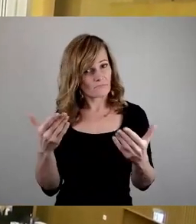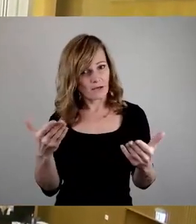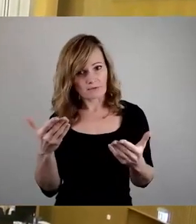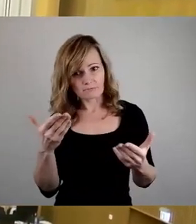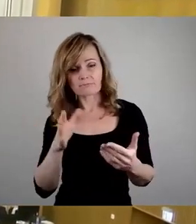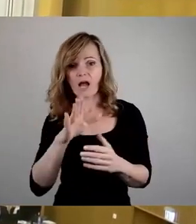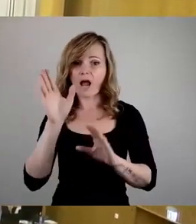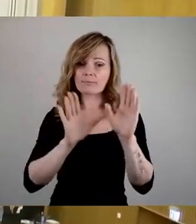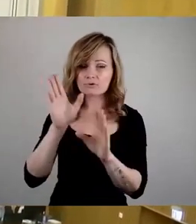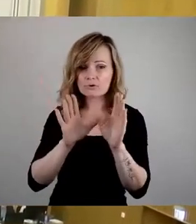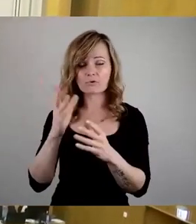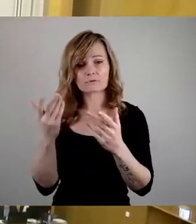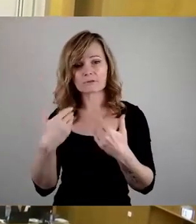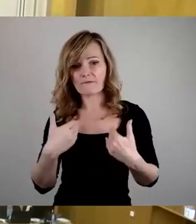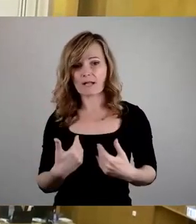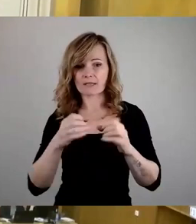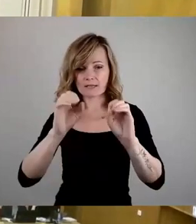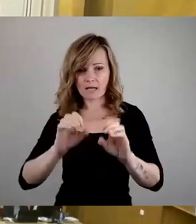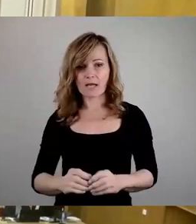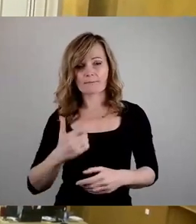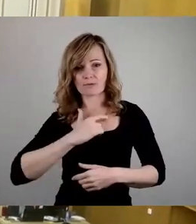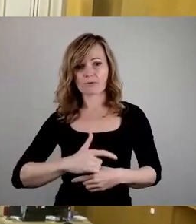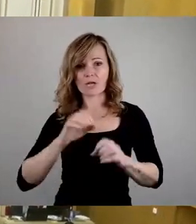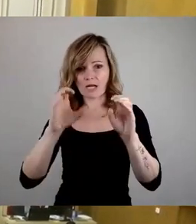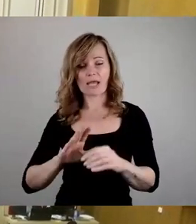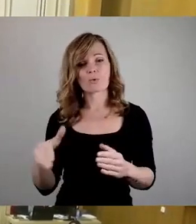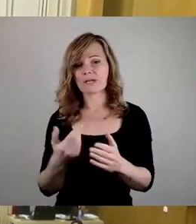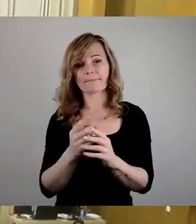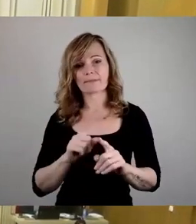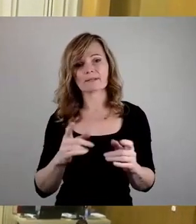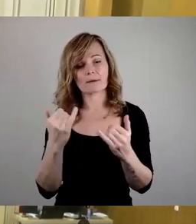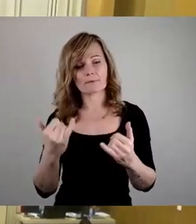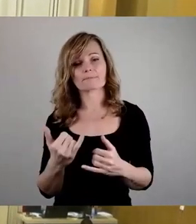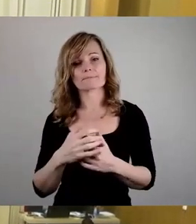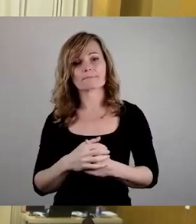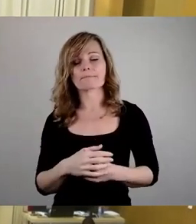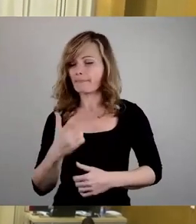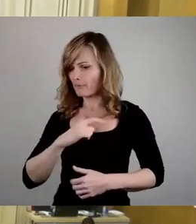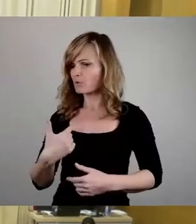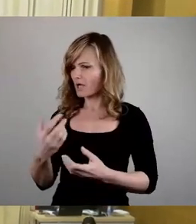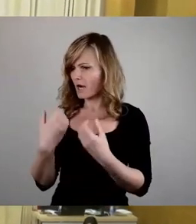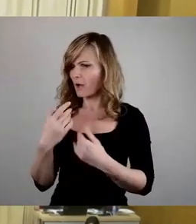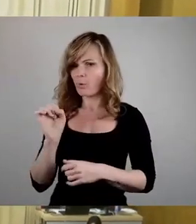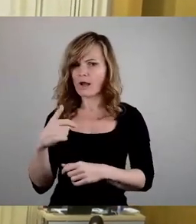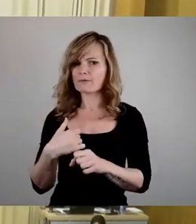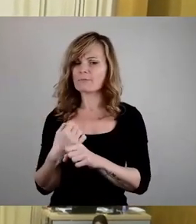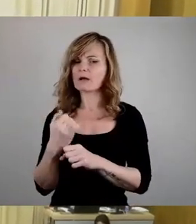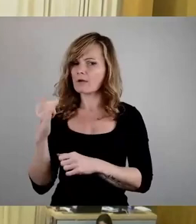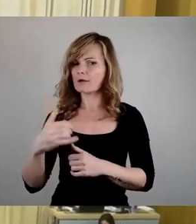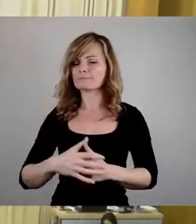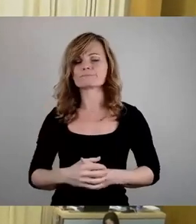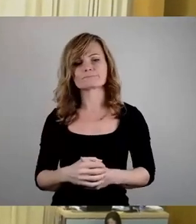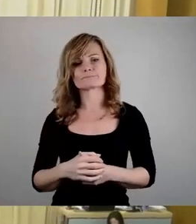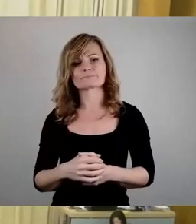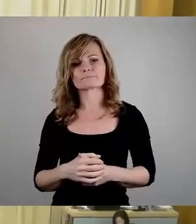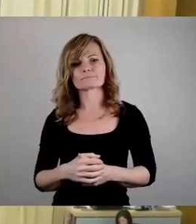Abstimmungsverhalten erklären. Eine persönliche Erklärung gibt es auch nicht. Sie können Ihr Abstimmungsverhalten frage Sie mal, Herr Kostmann, wo ich